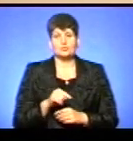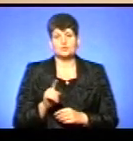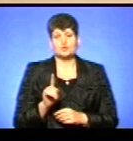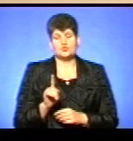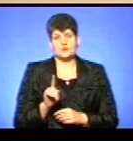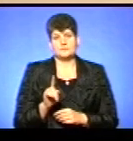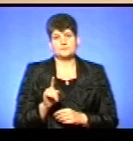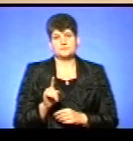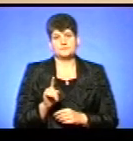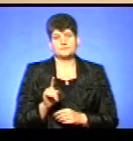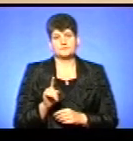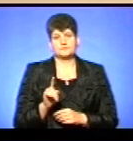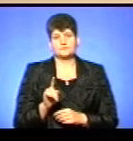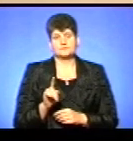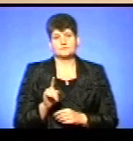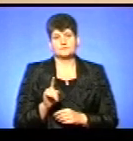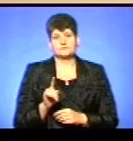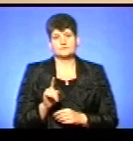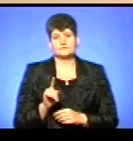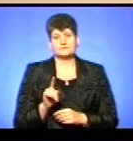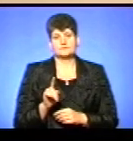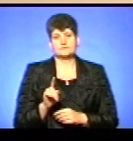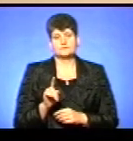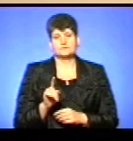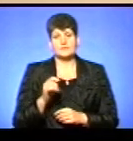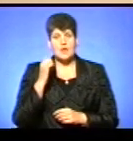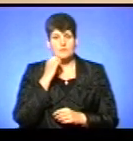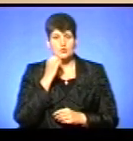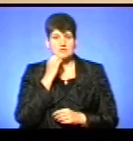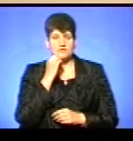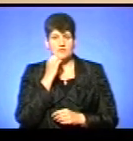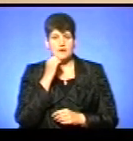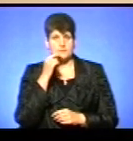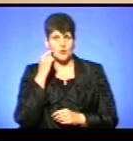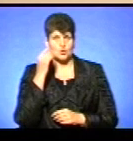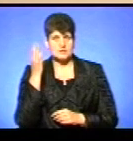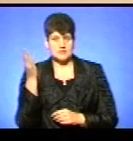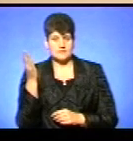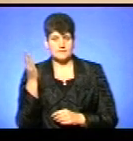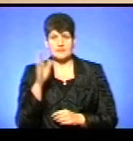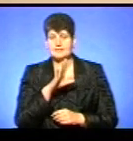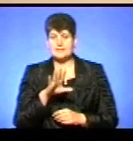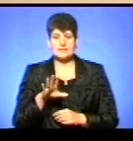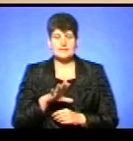Москва, Росія не